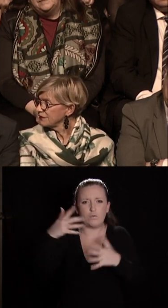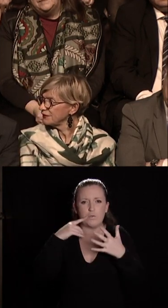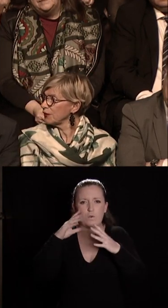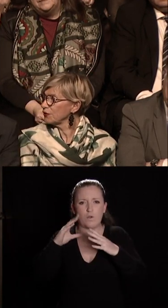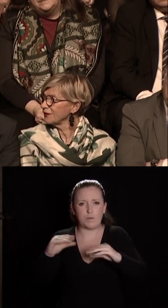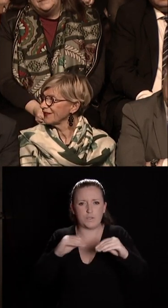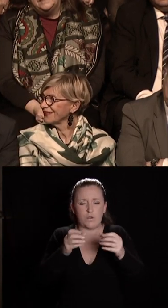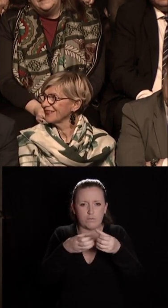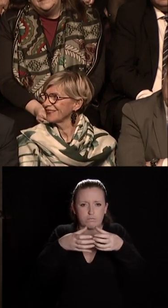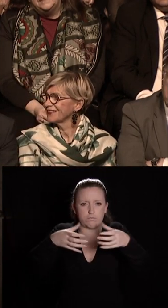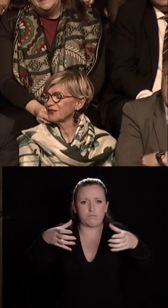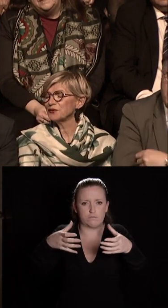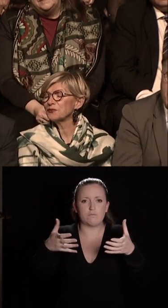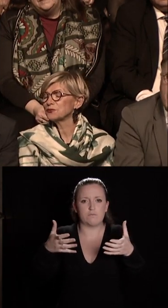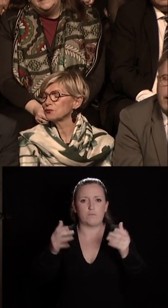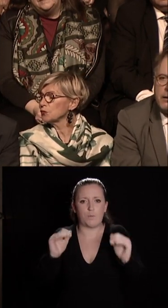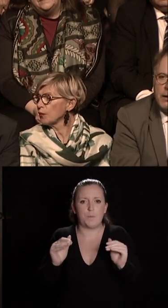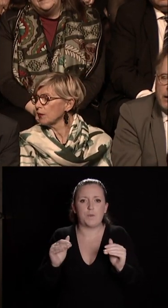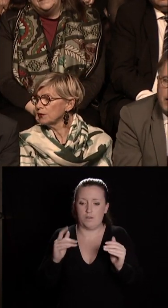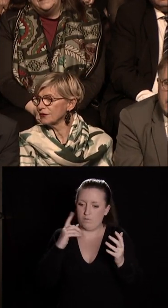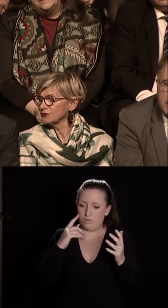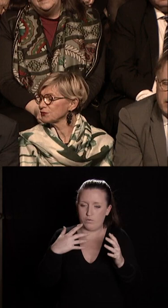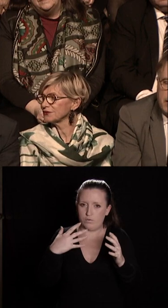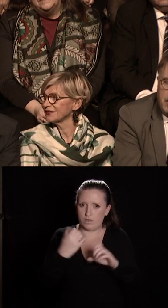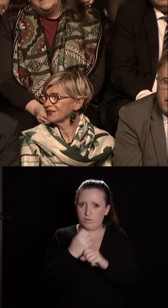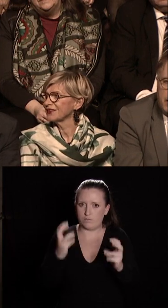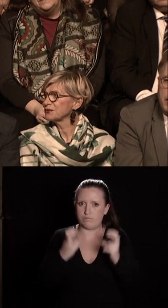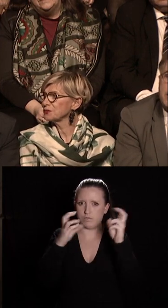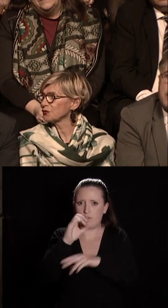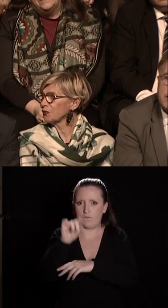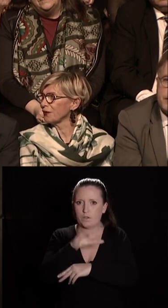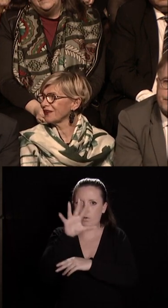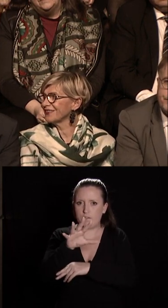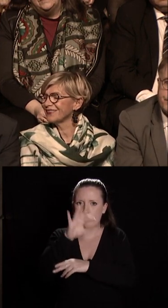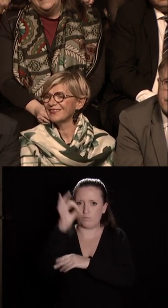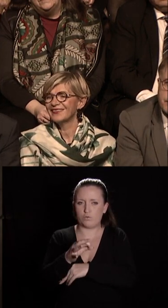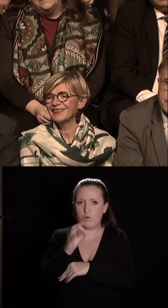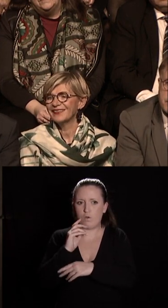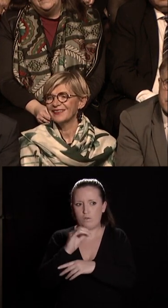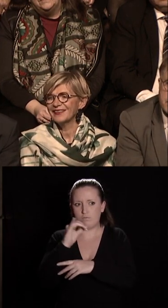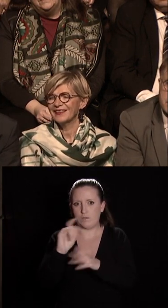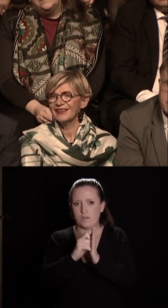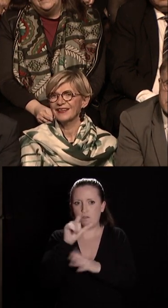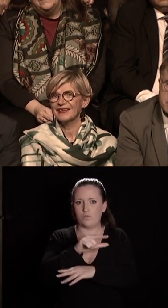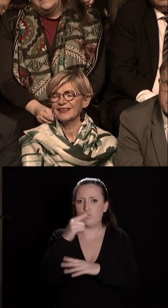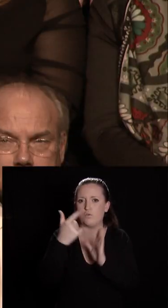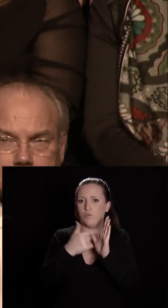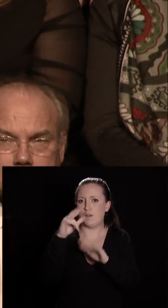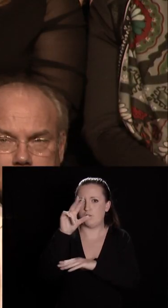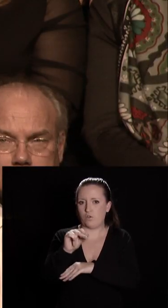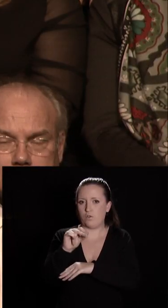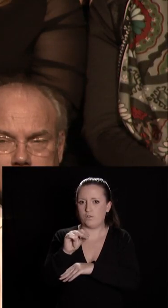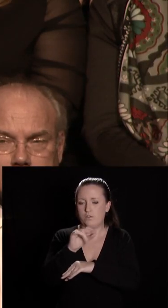pour atteindre une croissance de 0,5% d'ici 2030 avec 270 000 habitants.